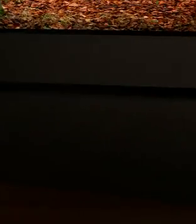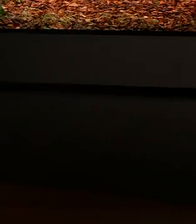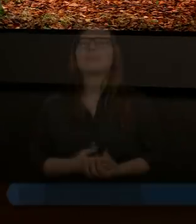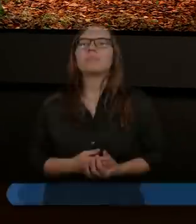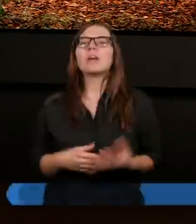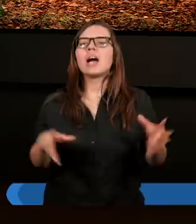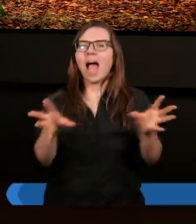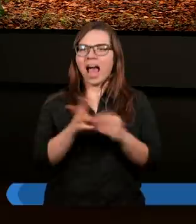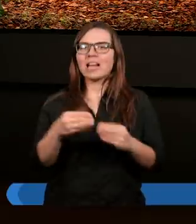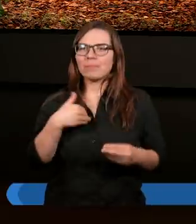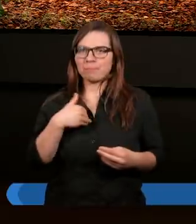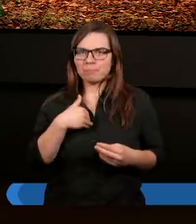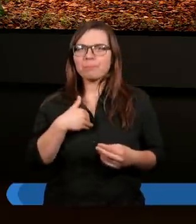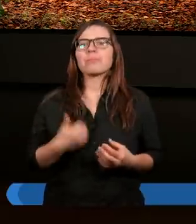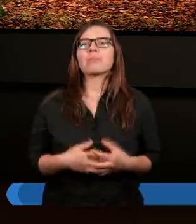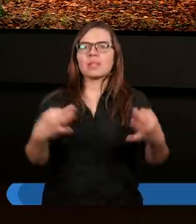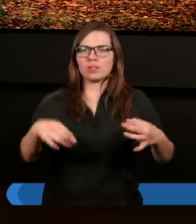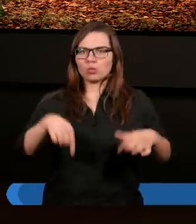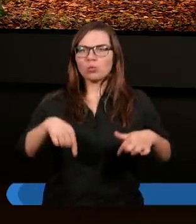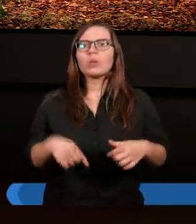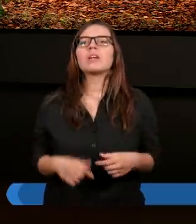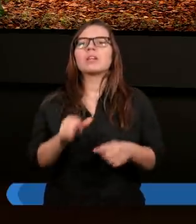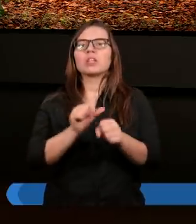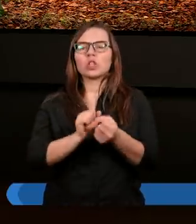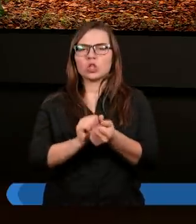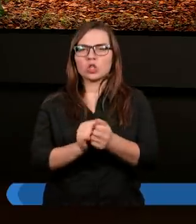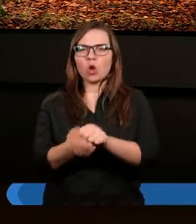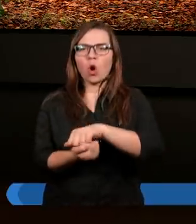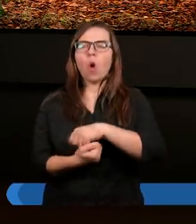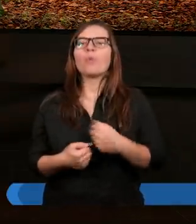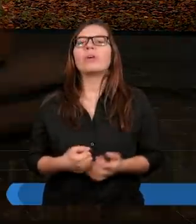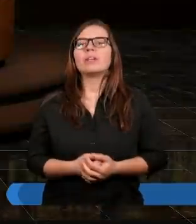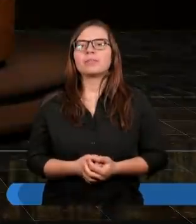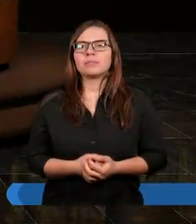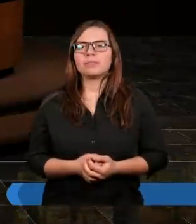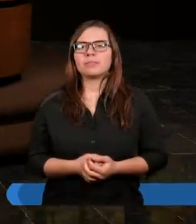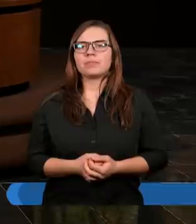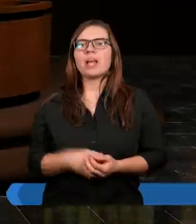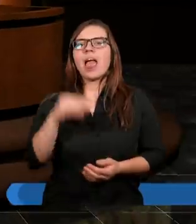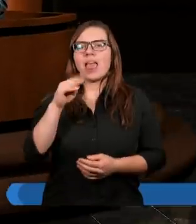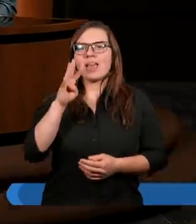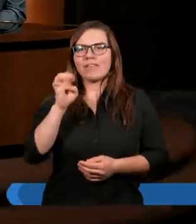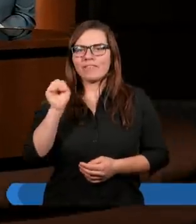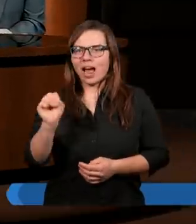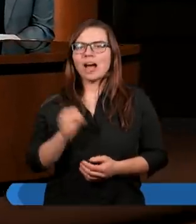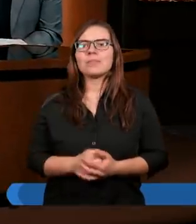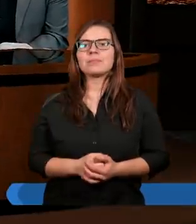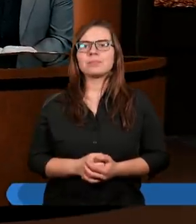Razem ze mną w studium dzisiaj udział biorą Ewa,